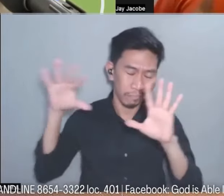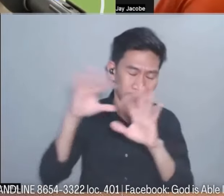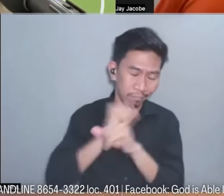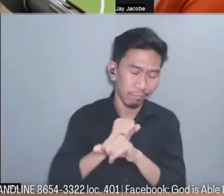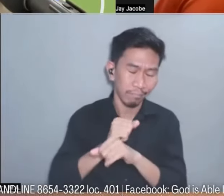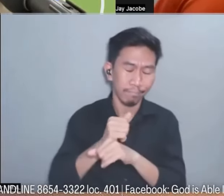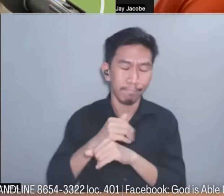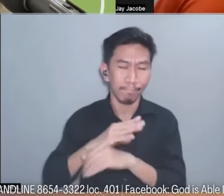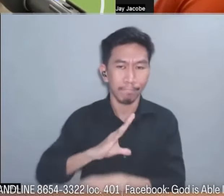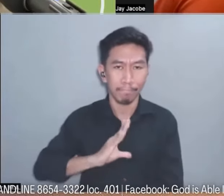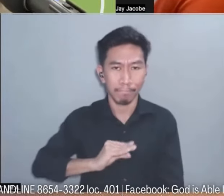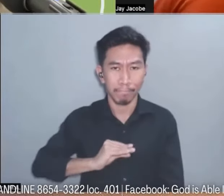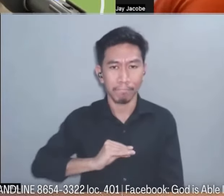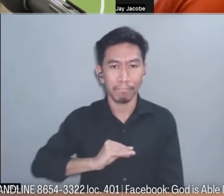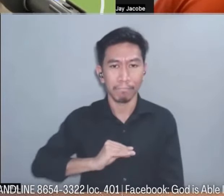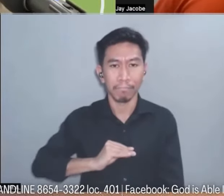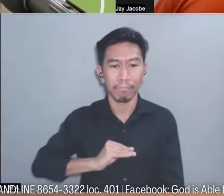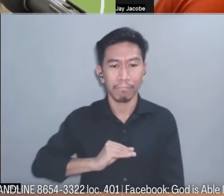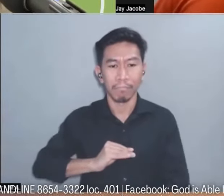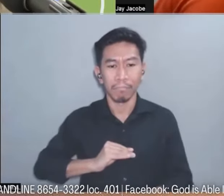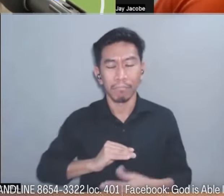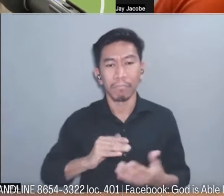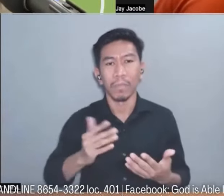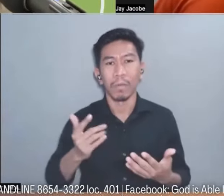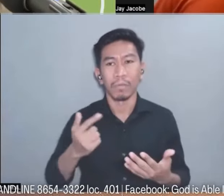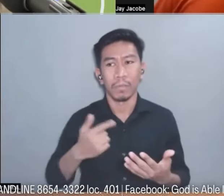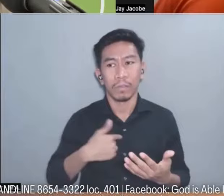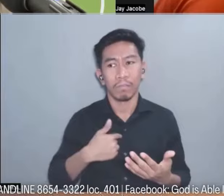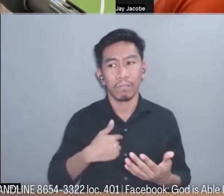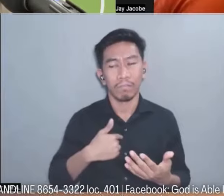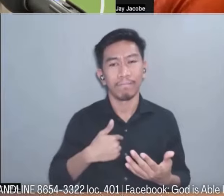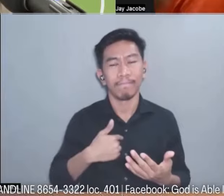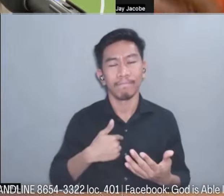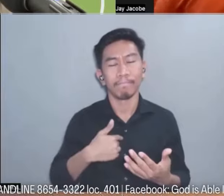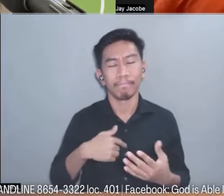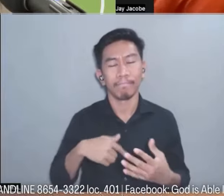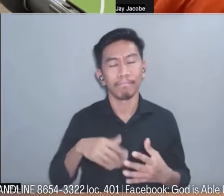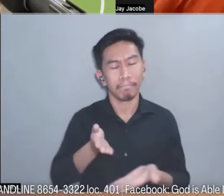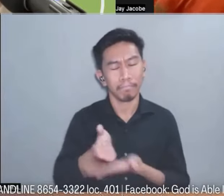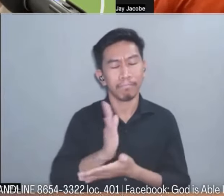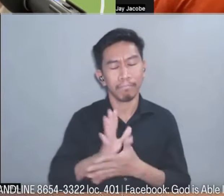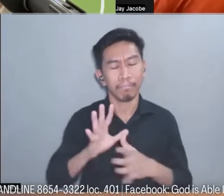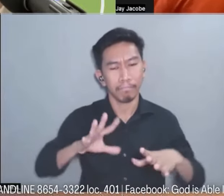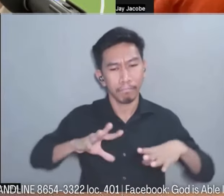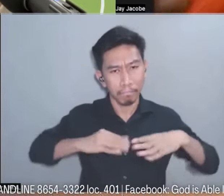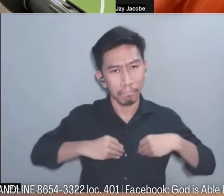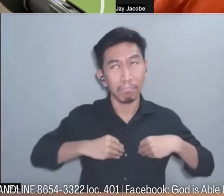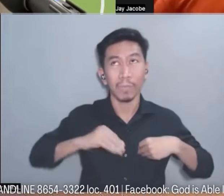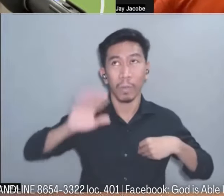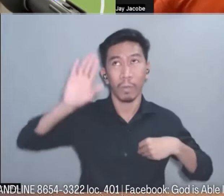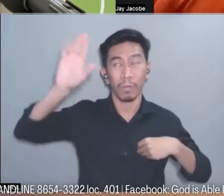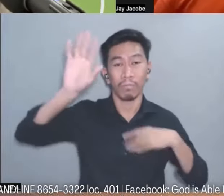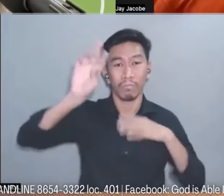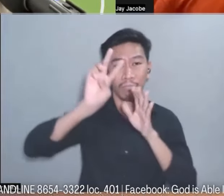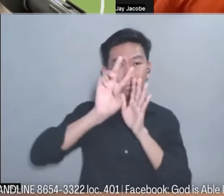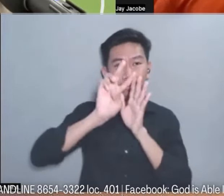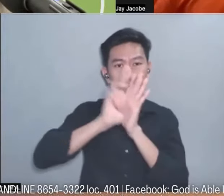inaccept ko na lang inisip ko that is the will of God so nagsign ako ng resignation